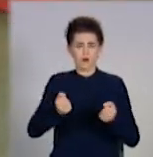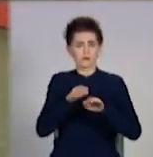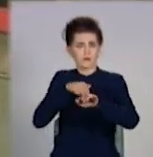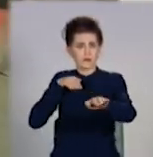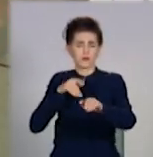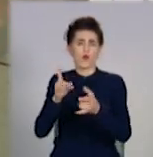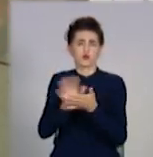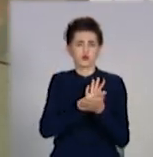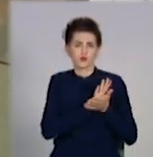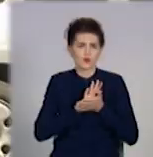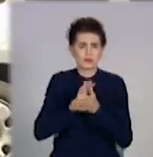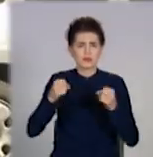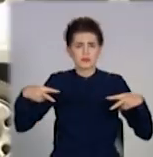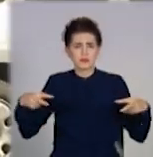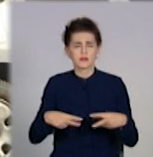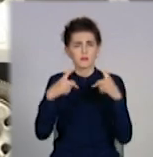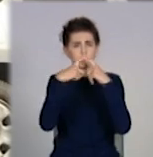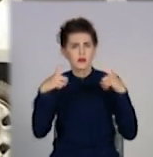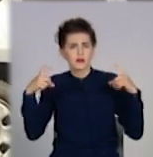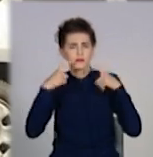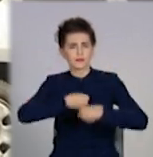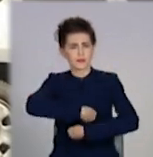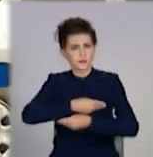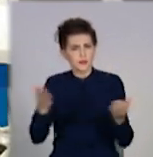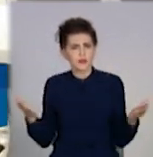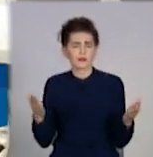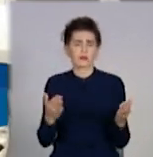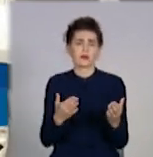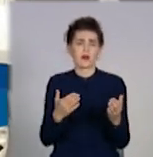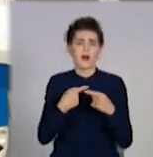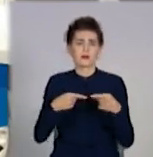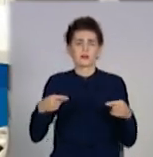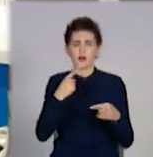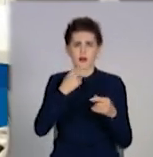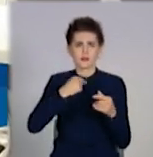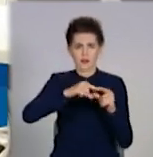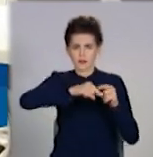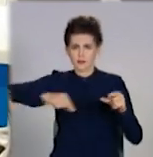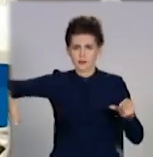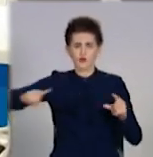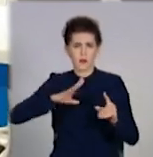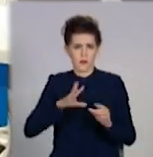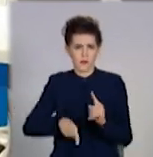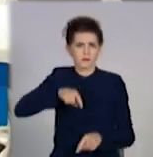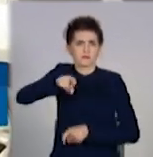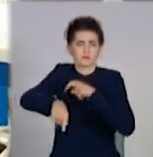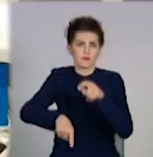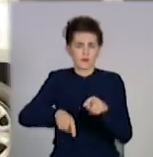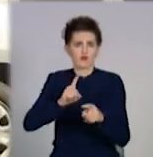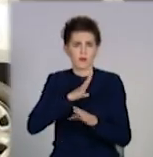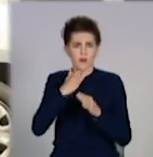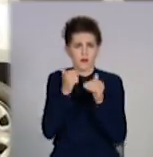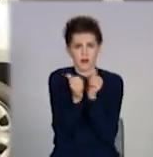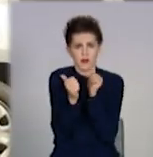дезінфіціюючими средствами. Маски всім видані, красні лінії порисовані, щоб люди не заходили за них, не знаходилися